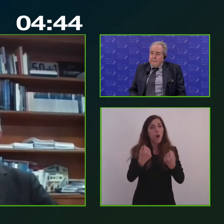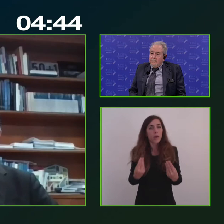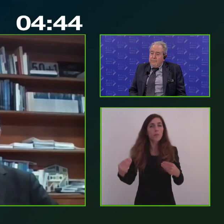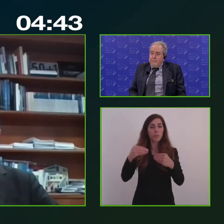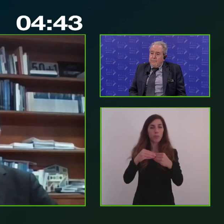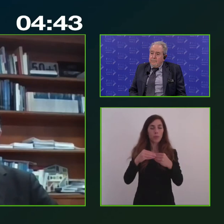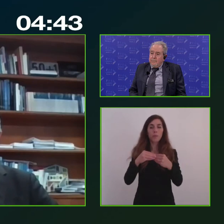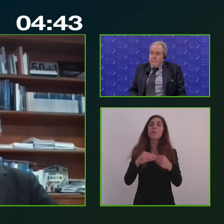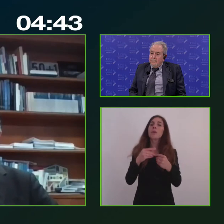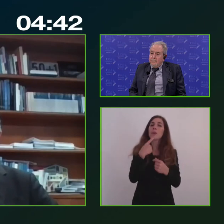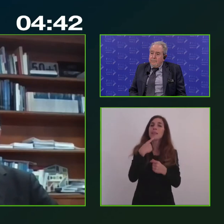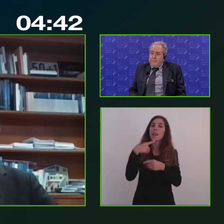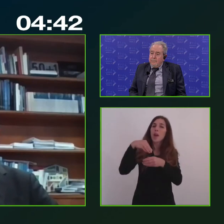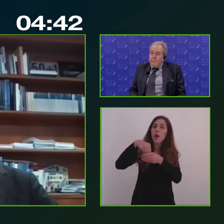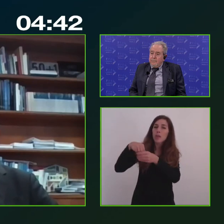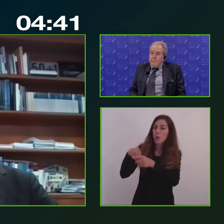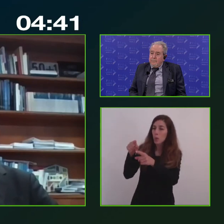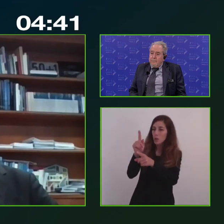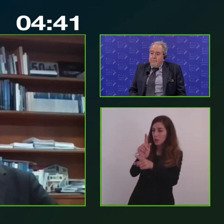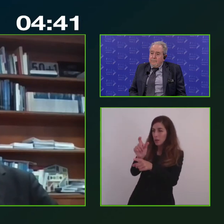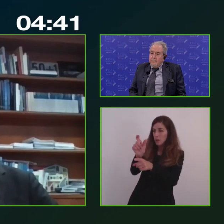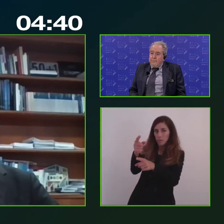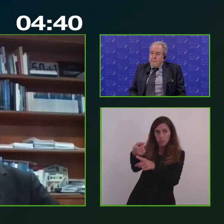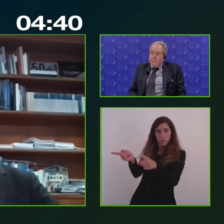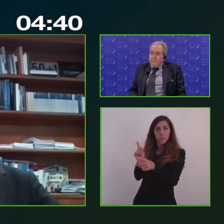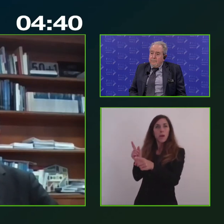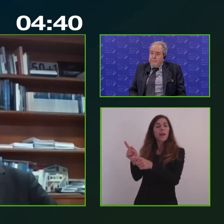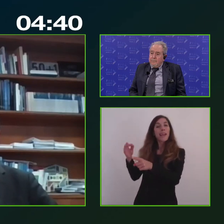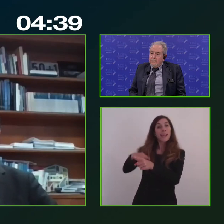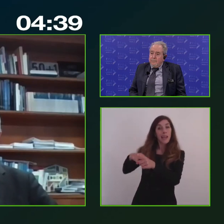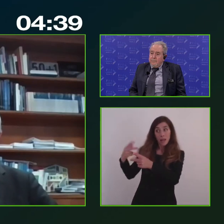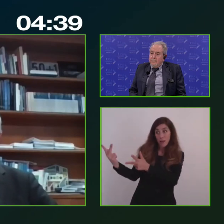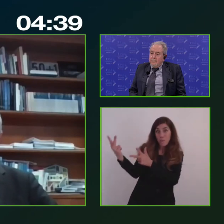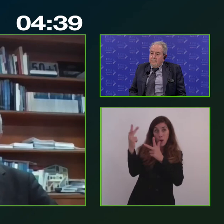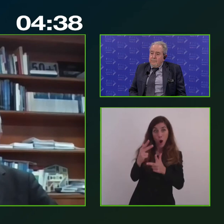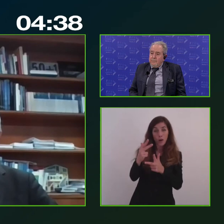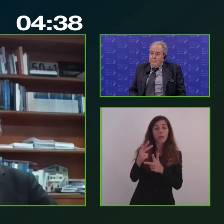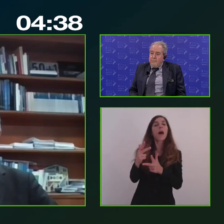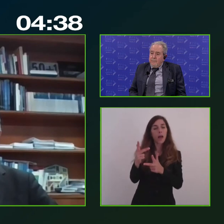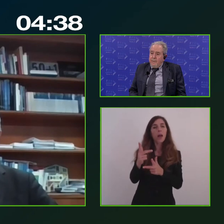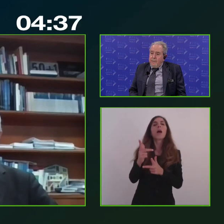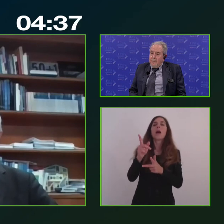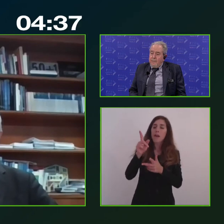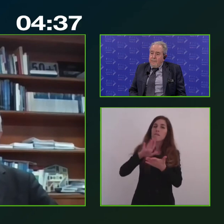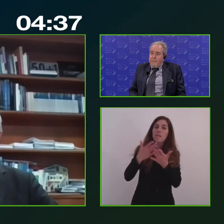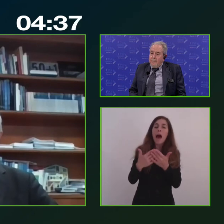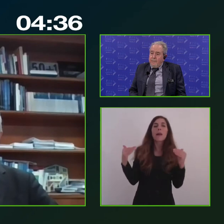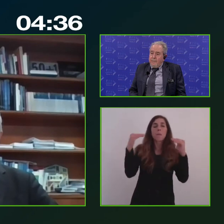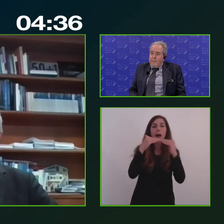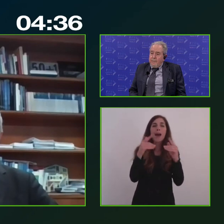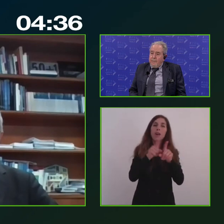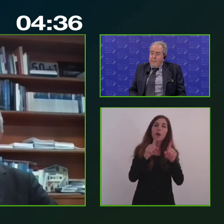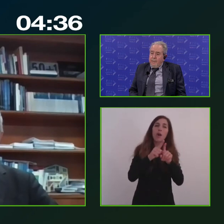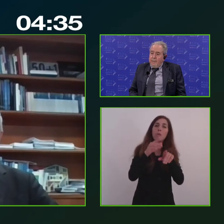da chi porta gli interessi è altrettanto importante del metodo di coinvolgimento, perché i